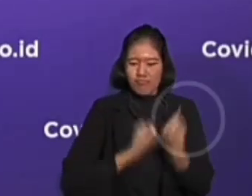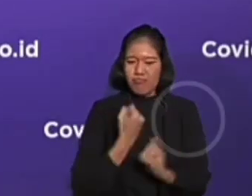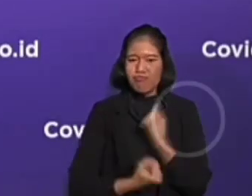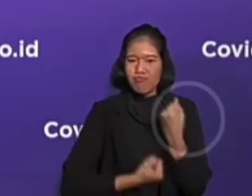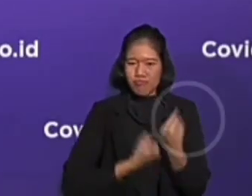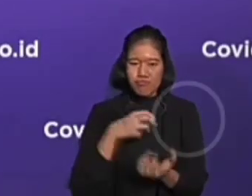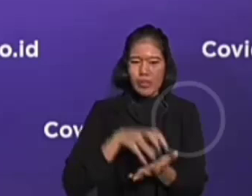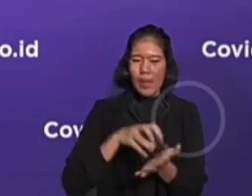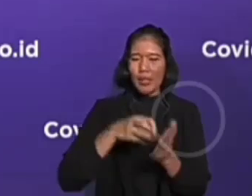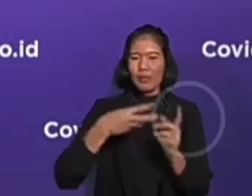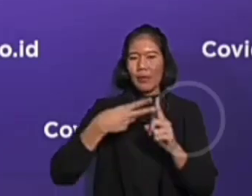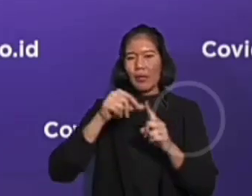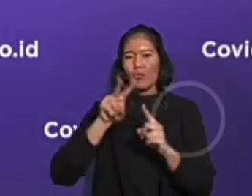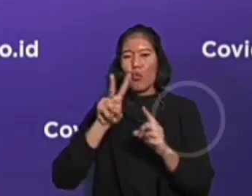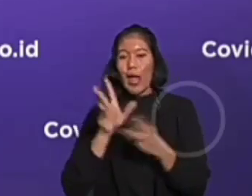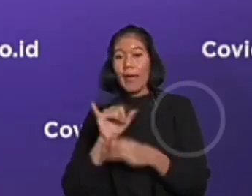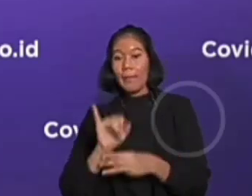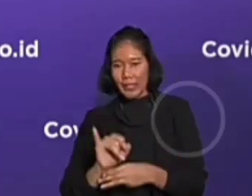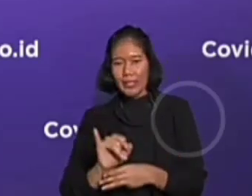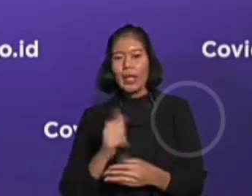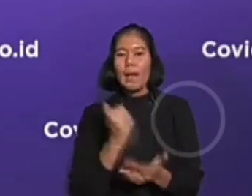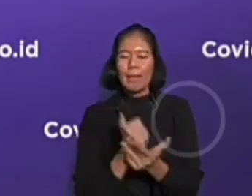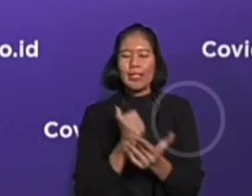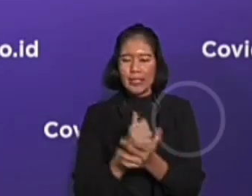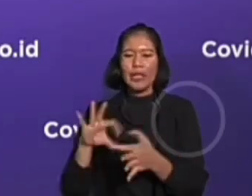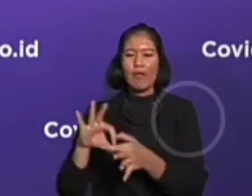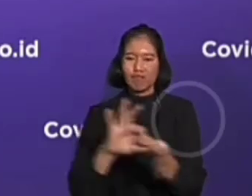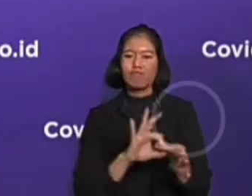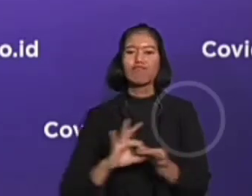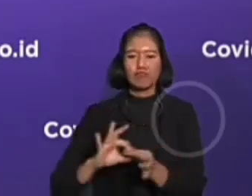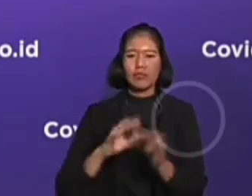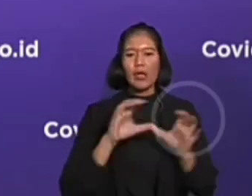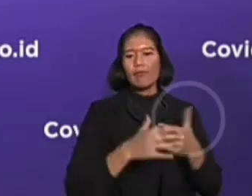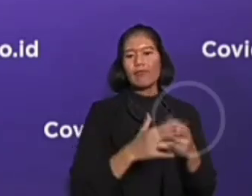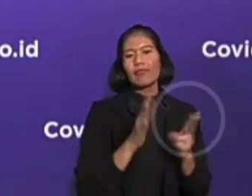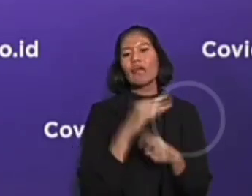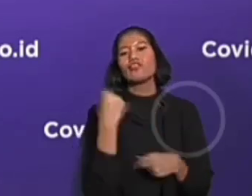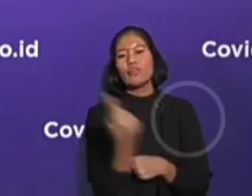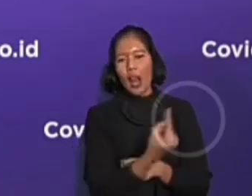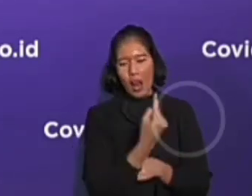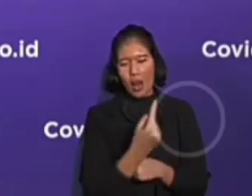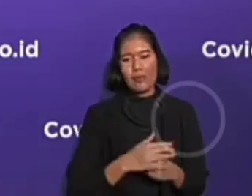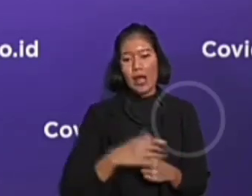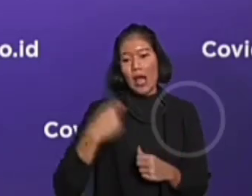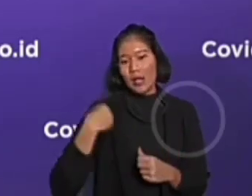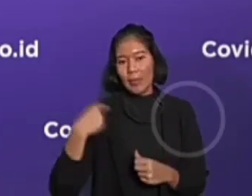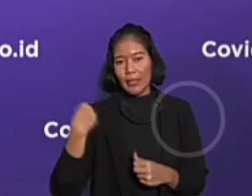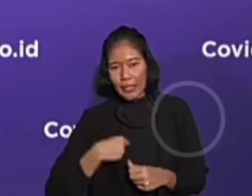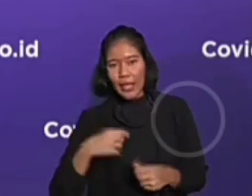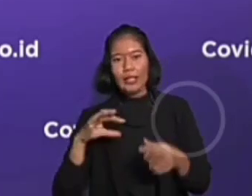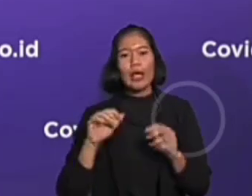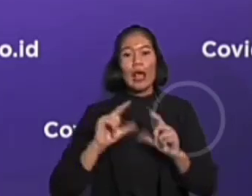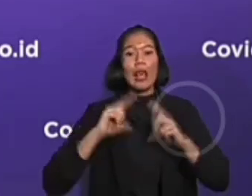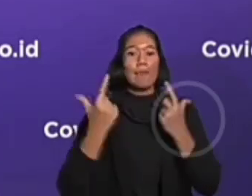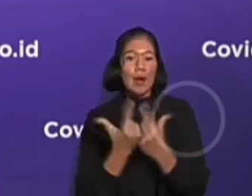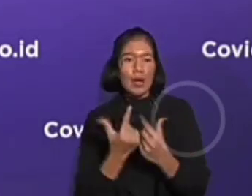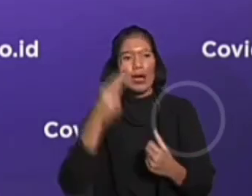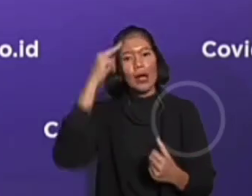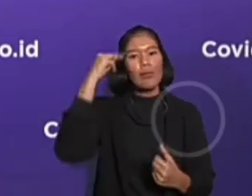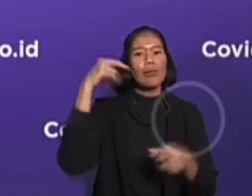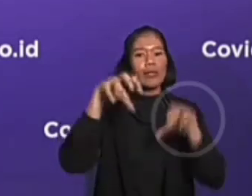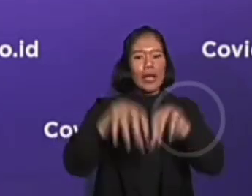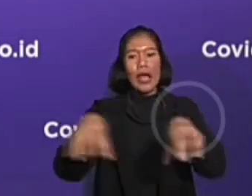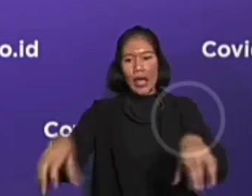tentu tidak terlepas dari koordinasi dengan gugus tugas nasional, kementerian dan lembaga, pemerintah daerah, maupun perwakilan